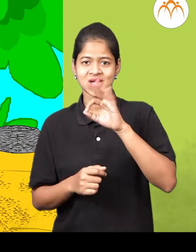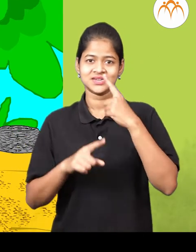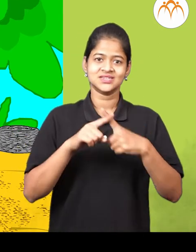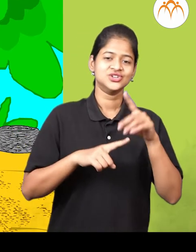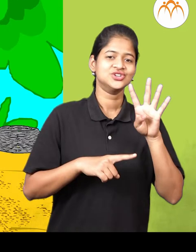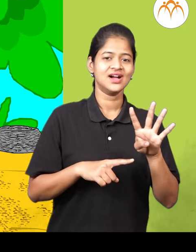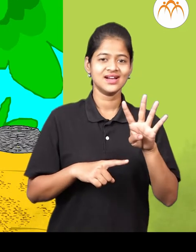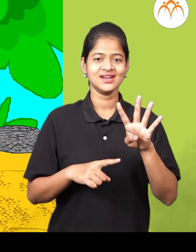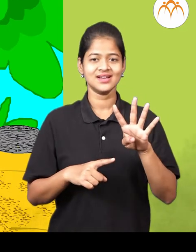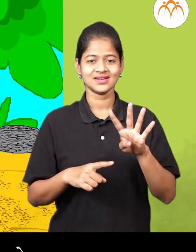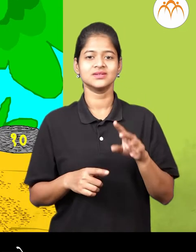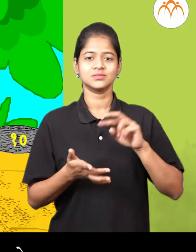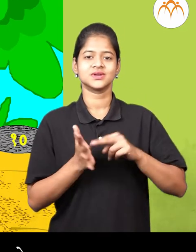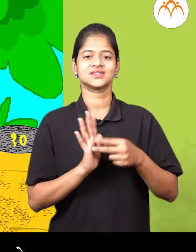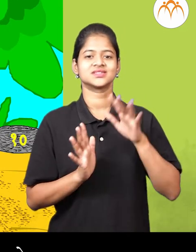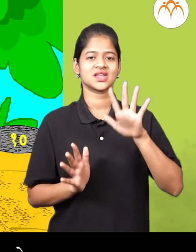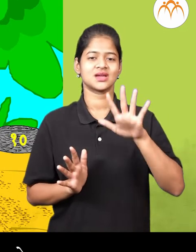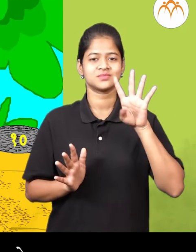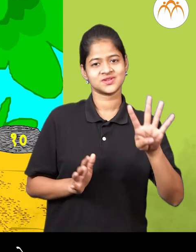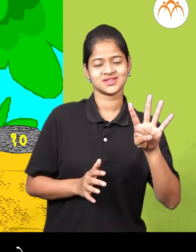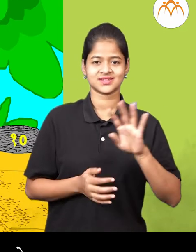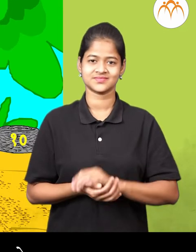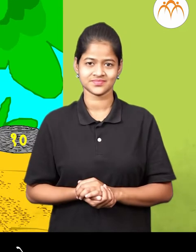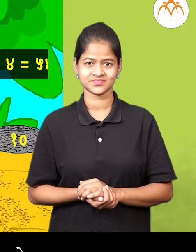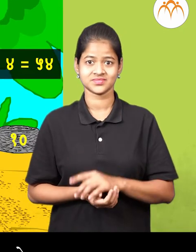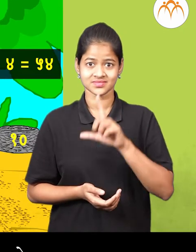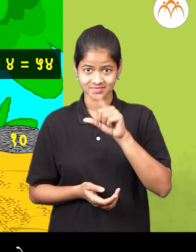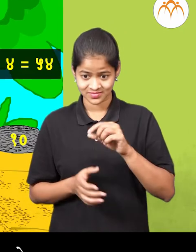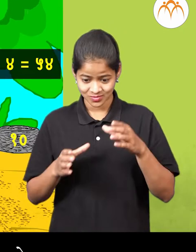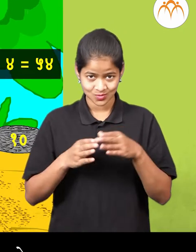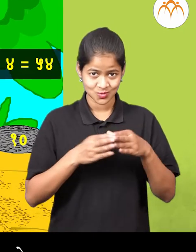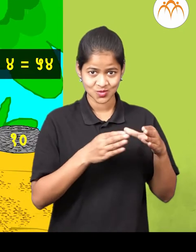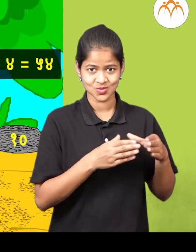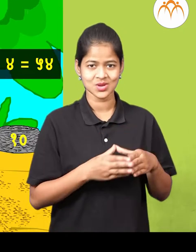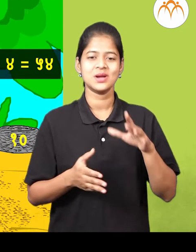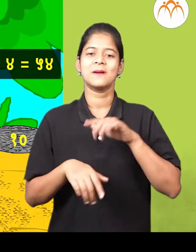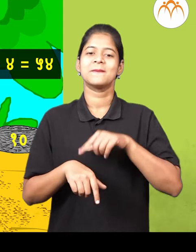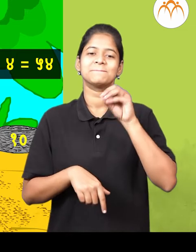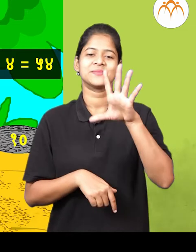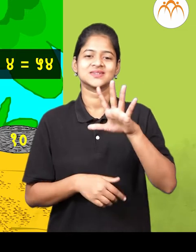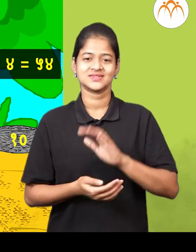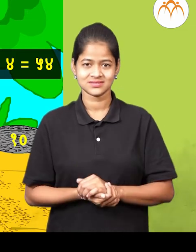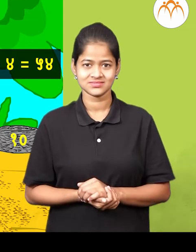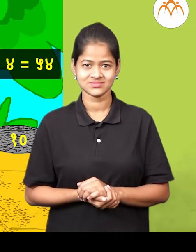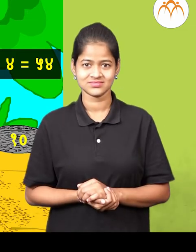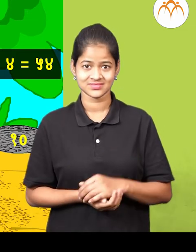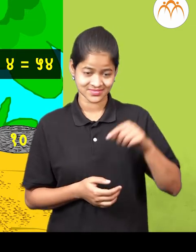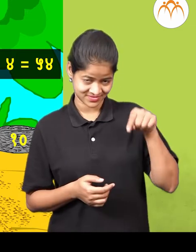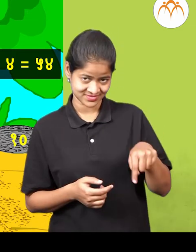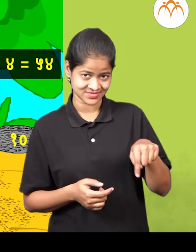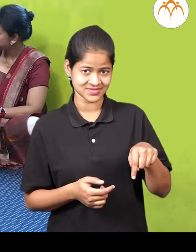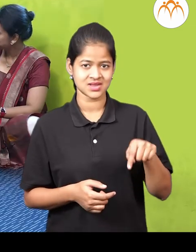मन्जे चोपन्न दहासे पास गड़ आणी चार सूटे मन्जे पन्नास आणी चार